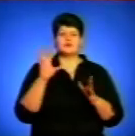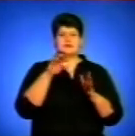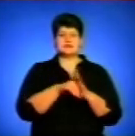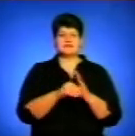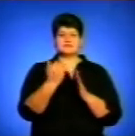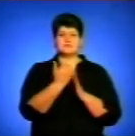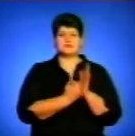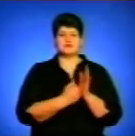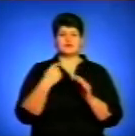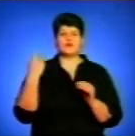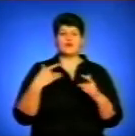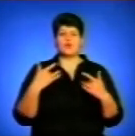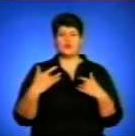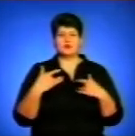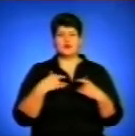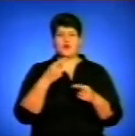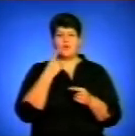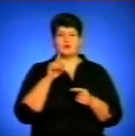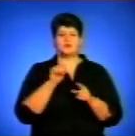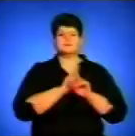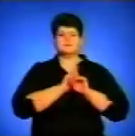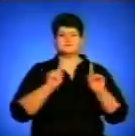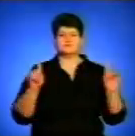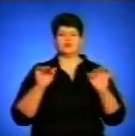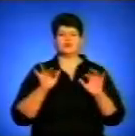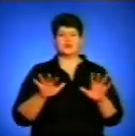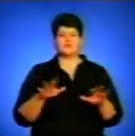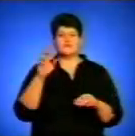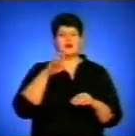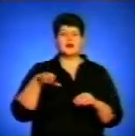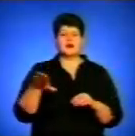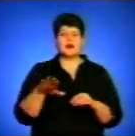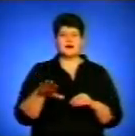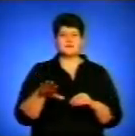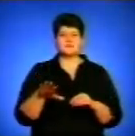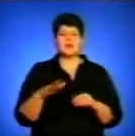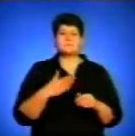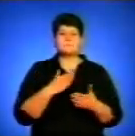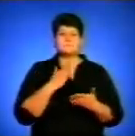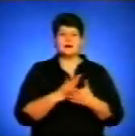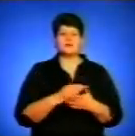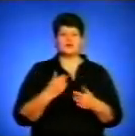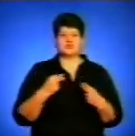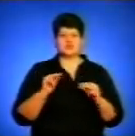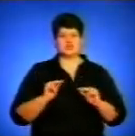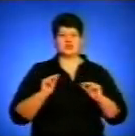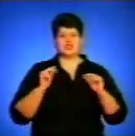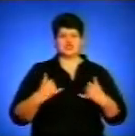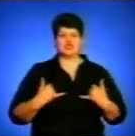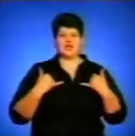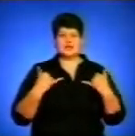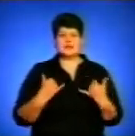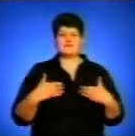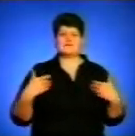засвідчує про неординарність події у краї. Маю за честь вітати всіх наших іменинників, так назовемо їх